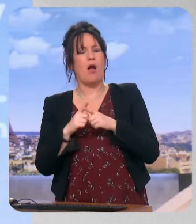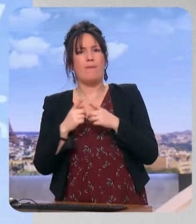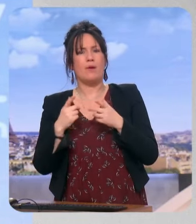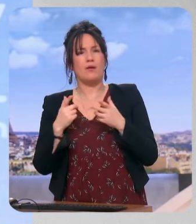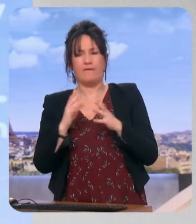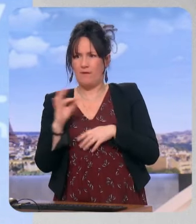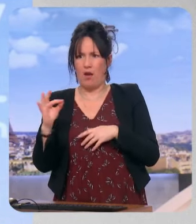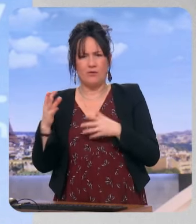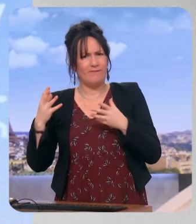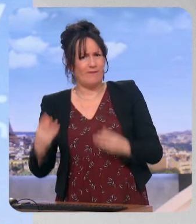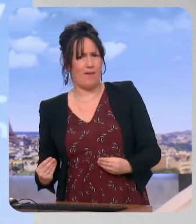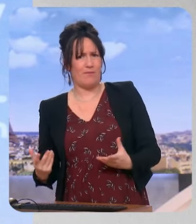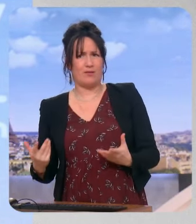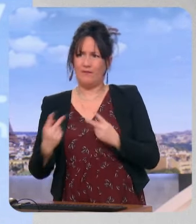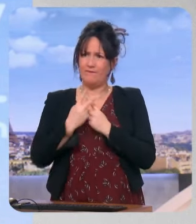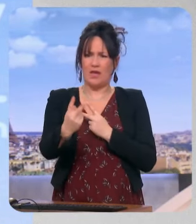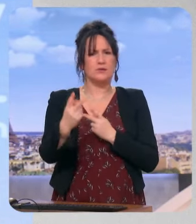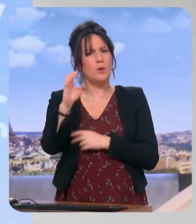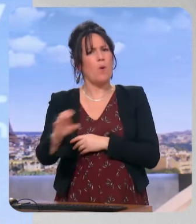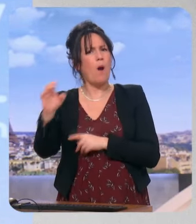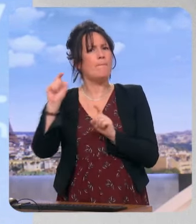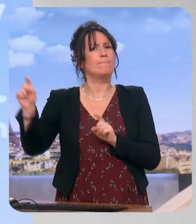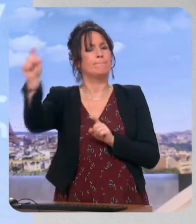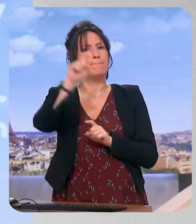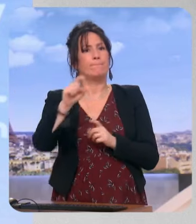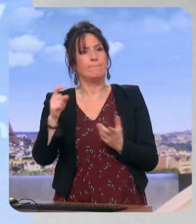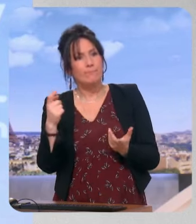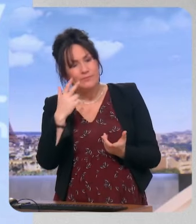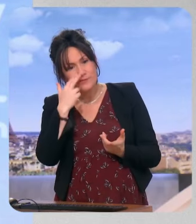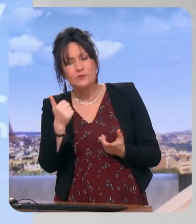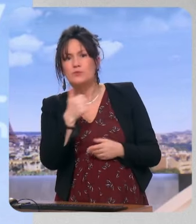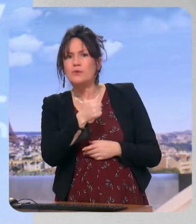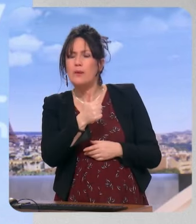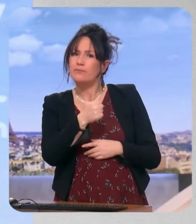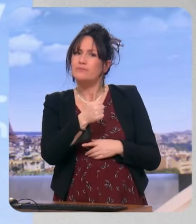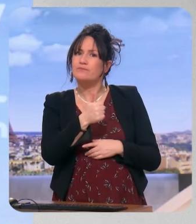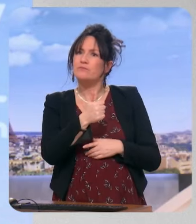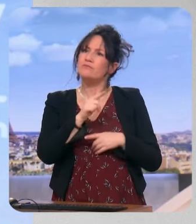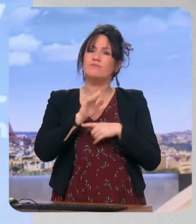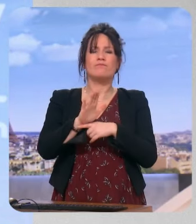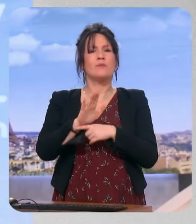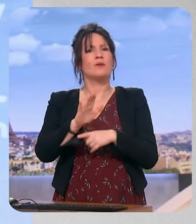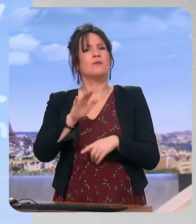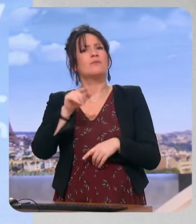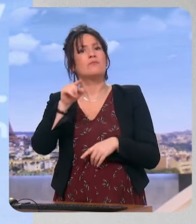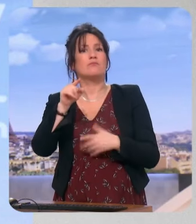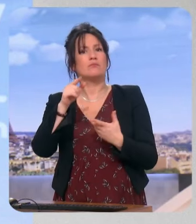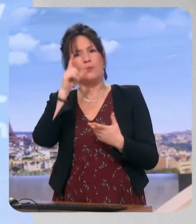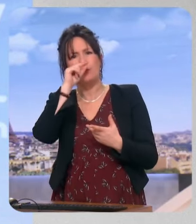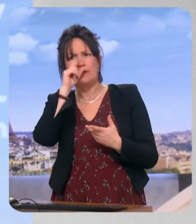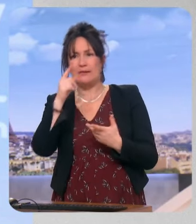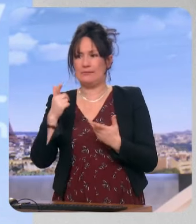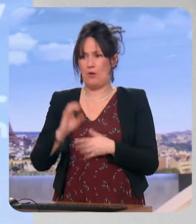situations de faiblesse vis-à-vis de nos partenaires européens. On a vu qu'il avait fait à Poutine le cadeau de montrer les dissensions qu'il y avait en Europe en